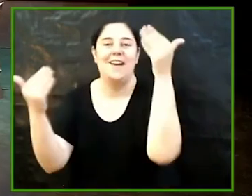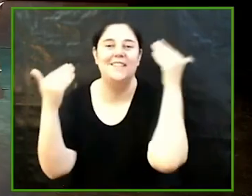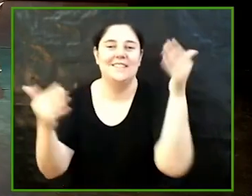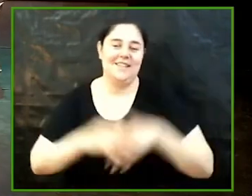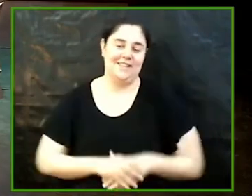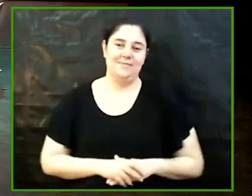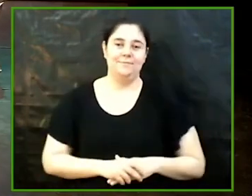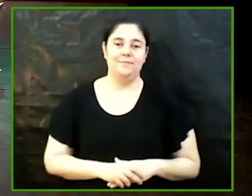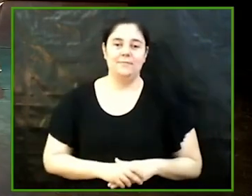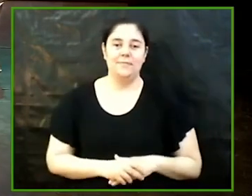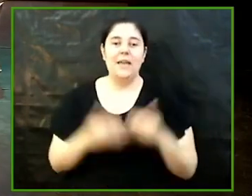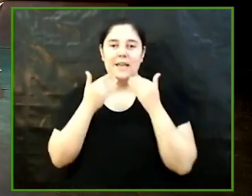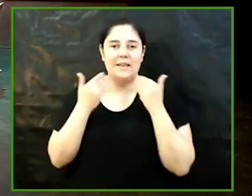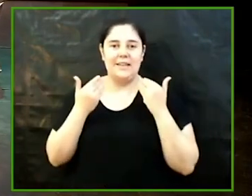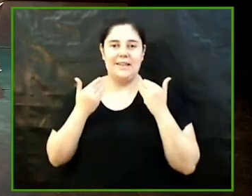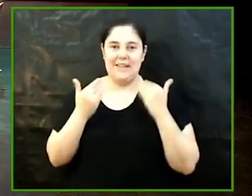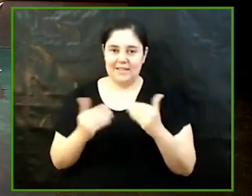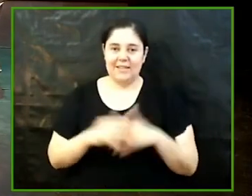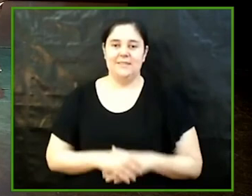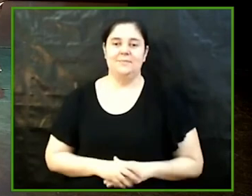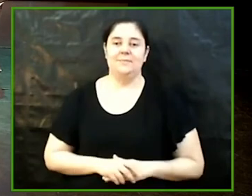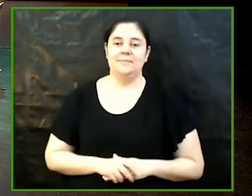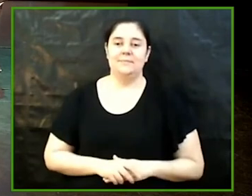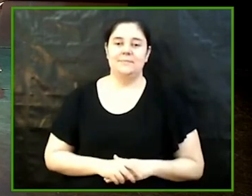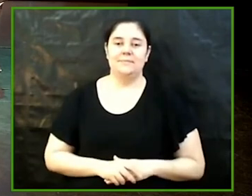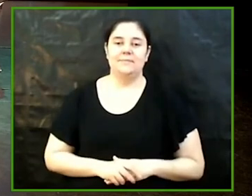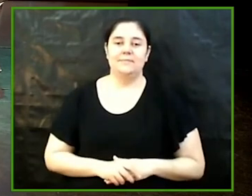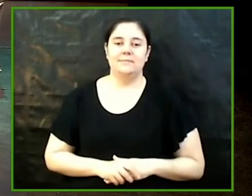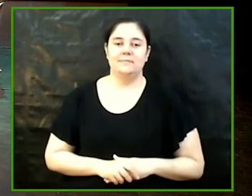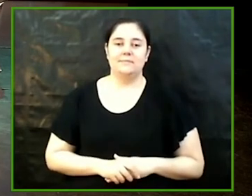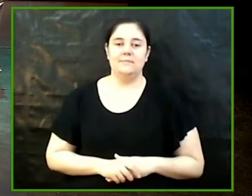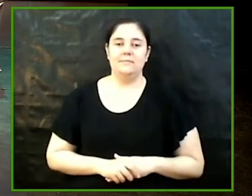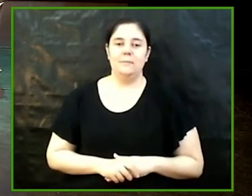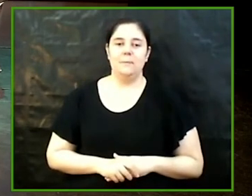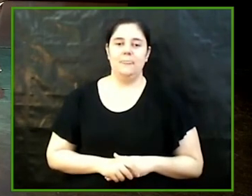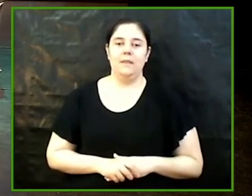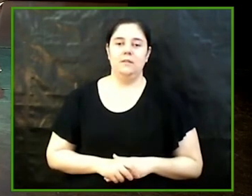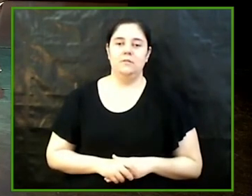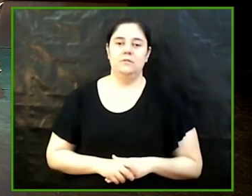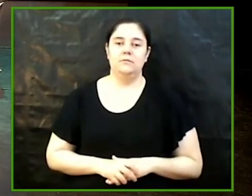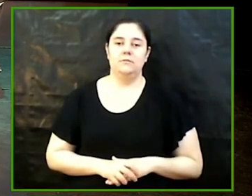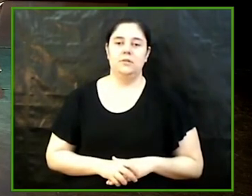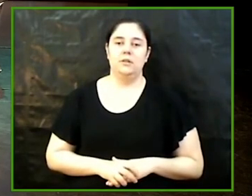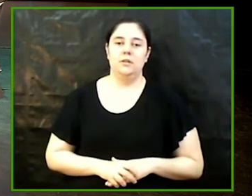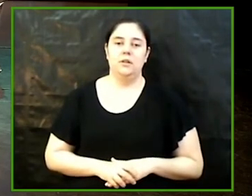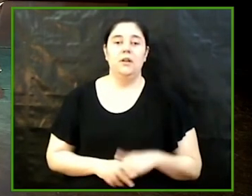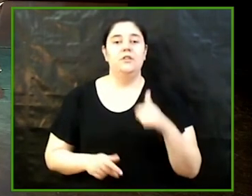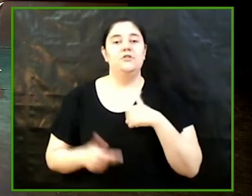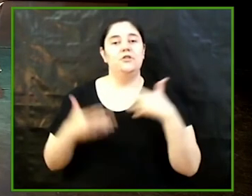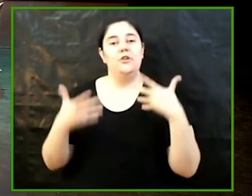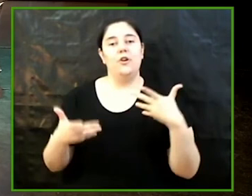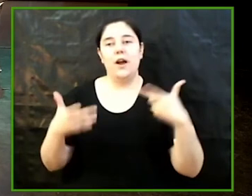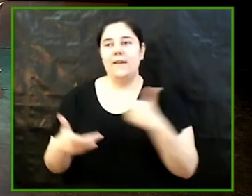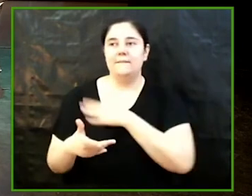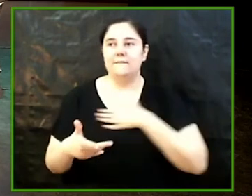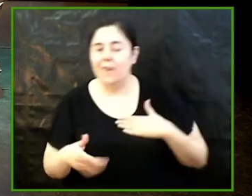moltíssimes gràcies bé jo el que voldria ara és felicitar a tots i totes